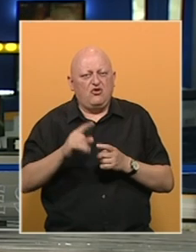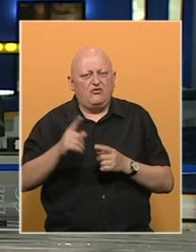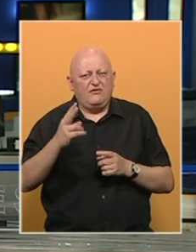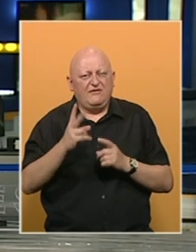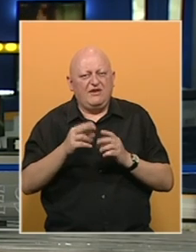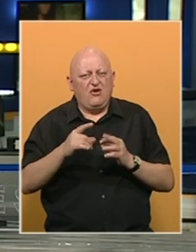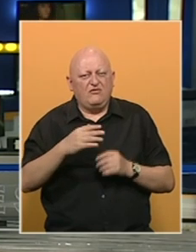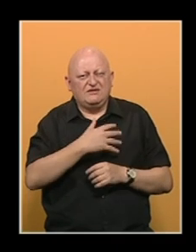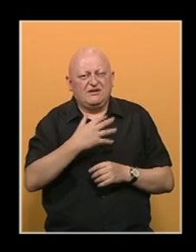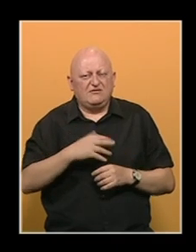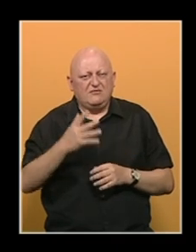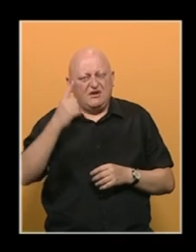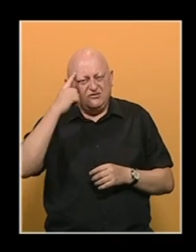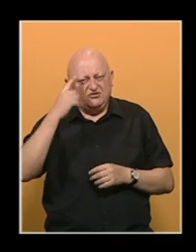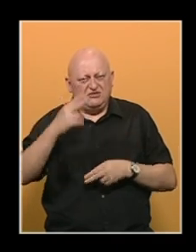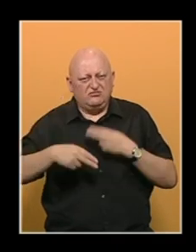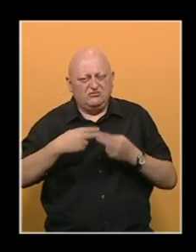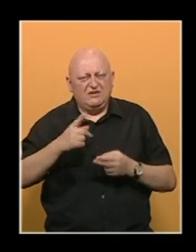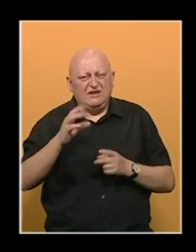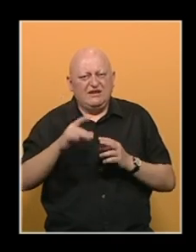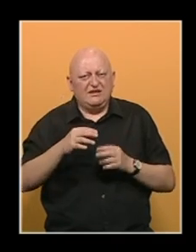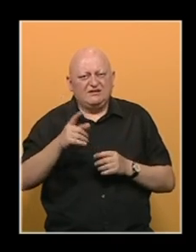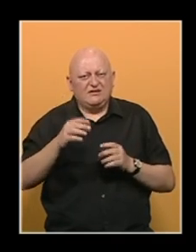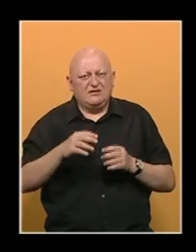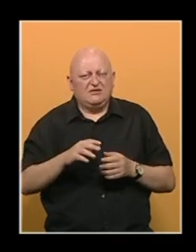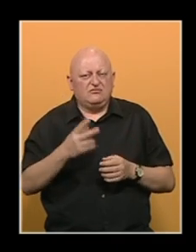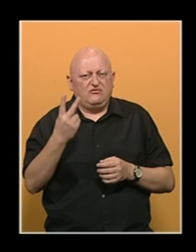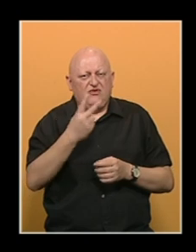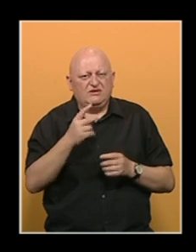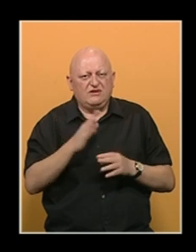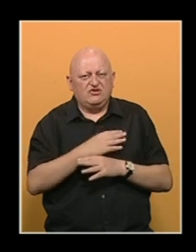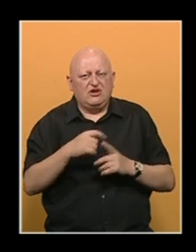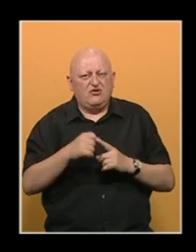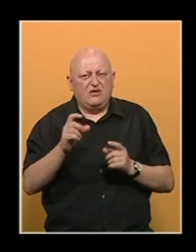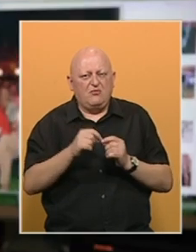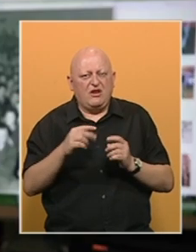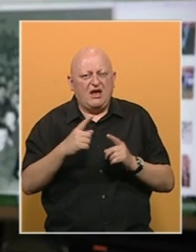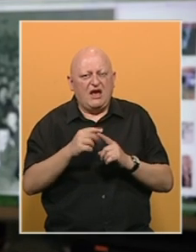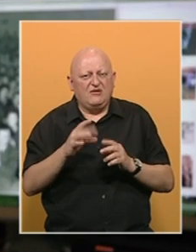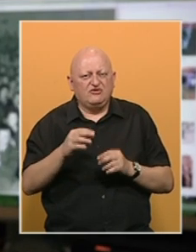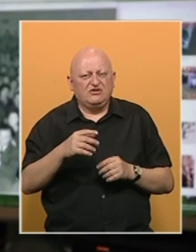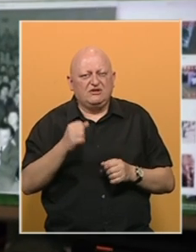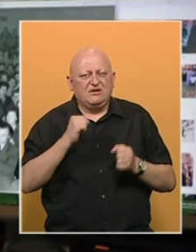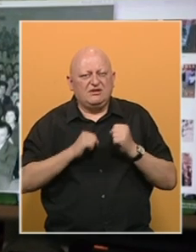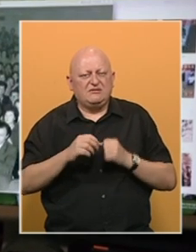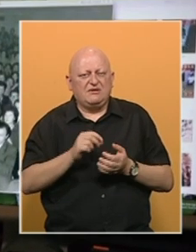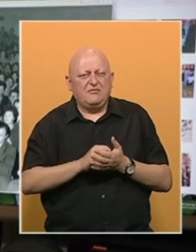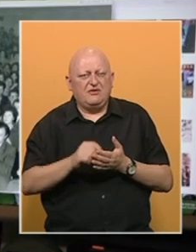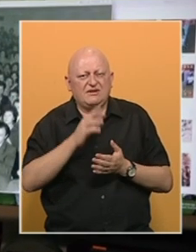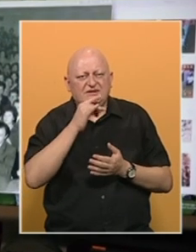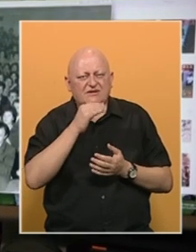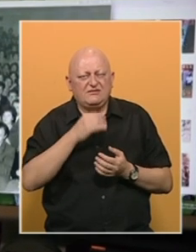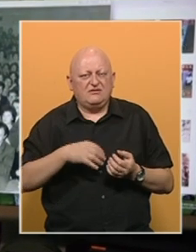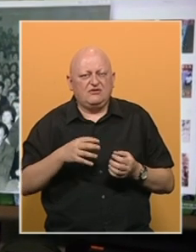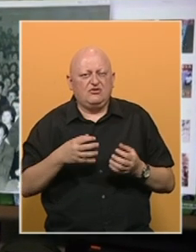u Vinkovcima. Prea mišljenju o žirija film i indeksi autorskog dvojca Zorana Kubure i Bojena Hadžabdića je isrpna biografija